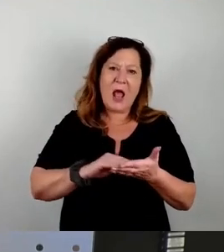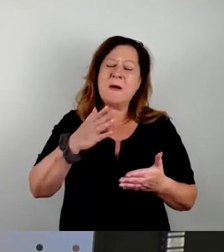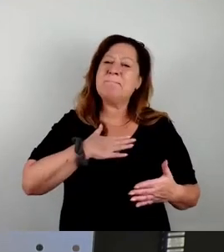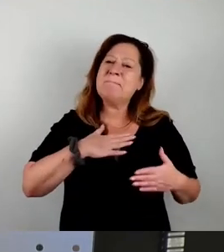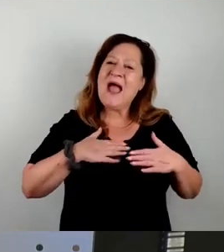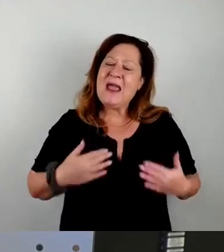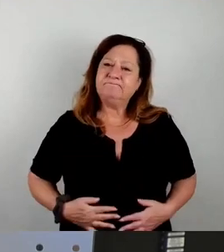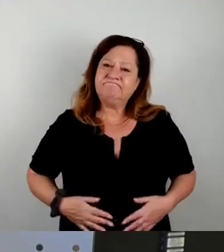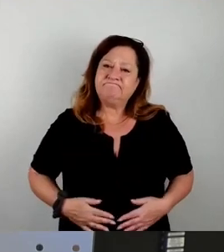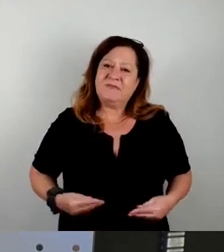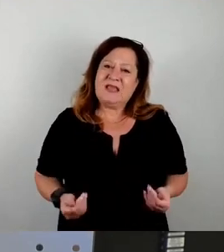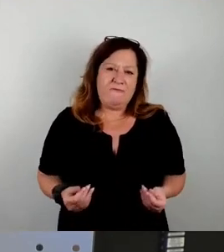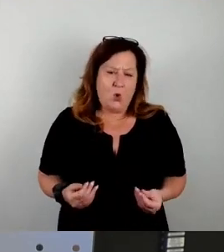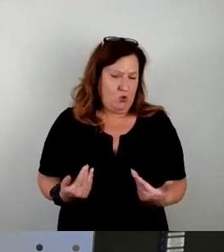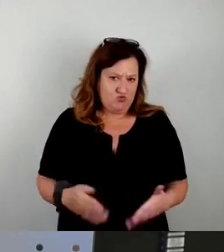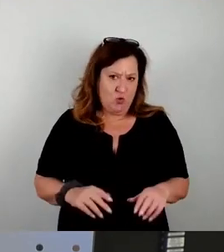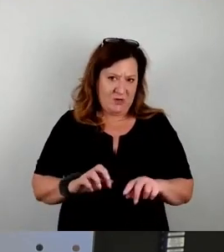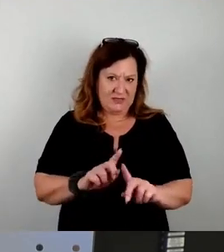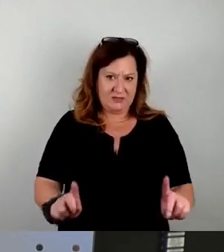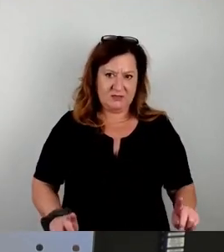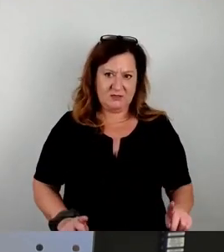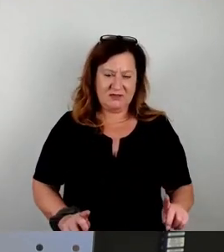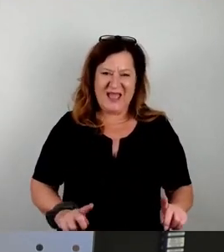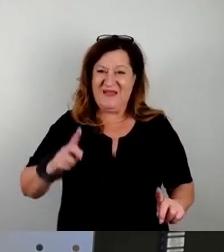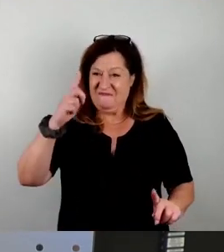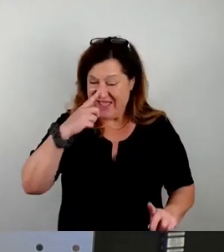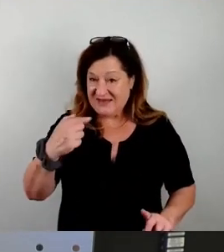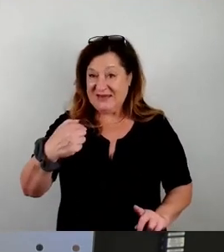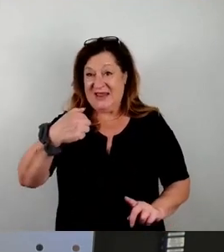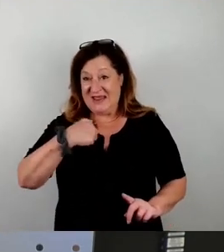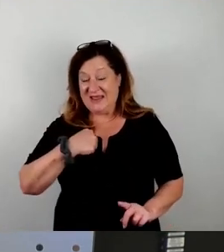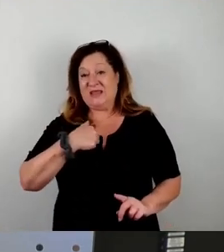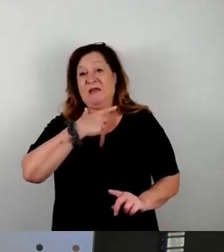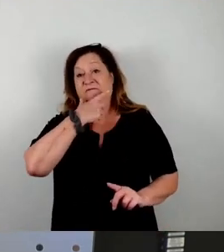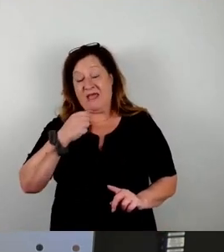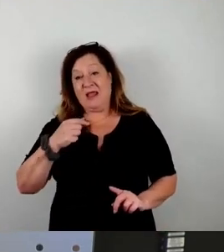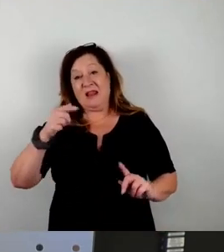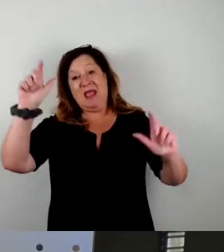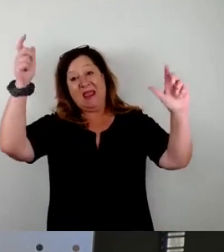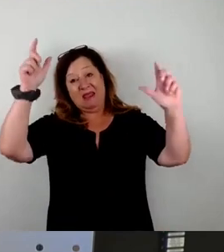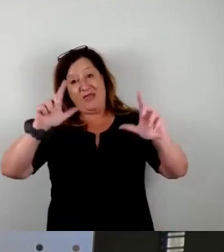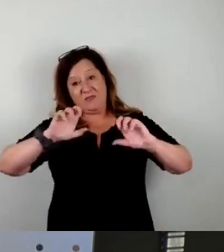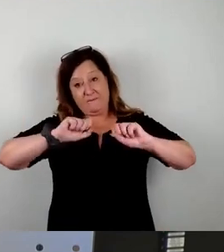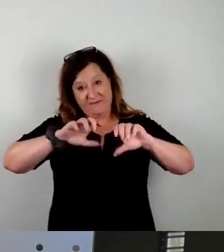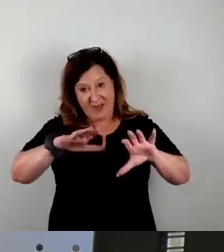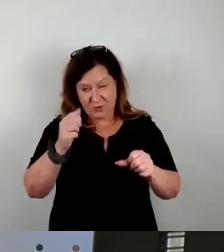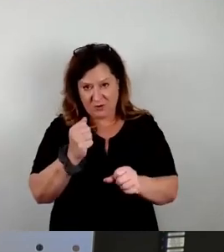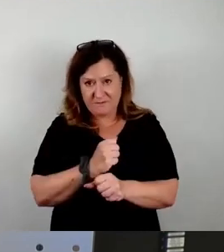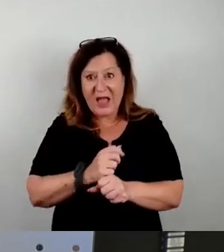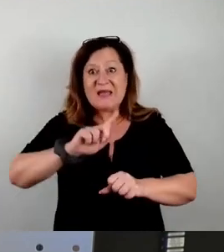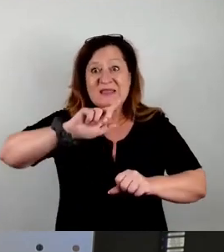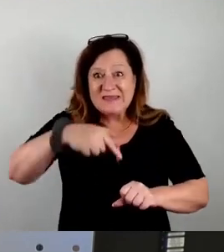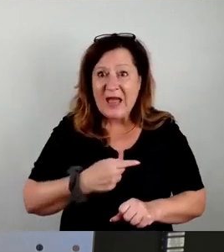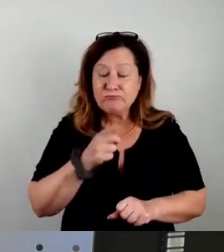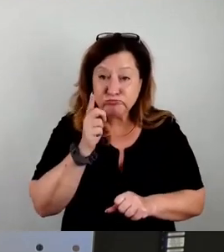das geht nicht. Wenn man schon vorhat, sich für ein Event zu bewerben, dann muss man dann auch, während die